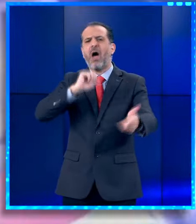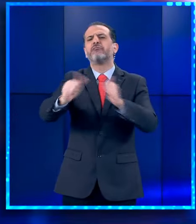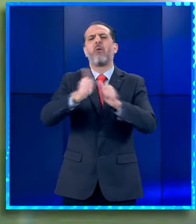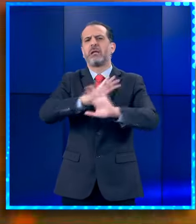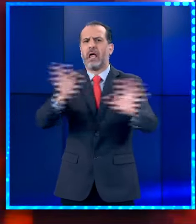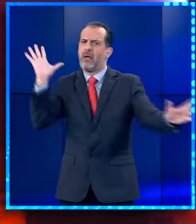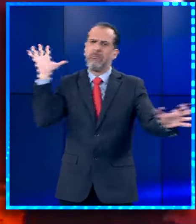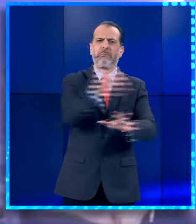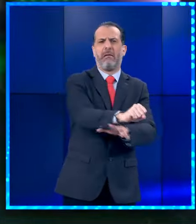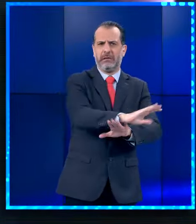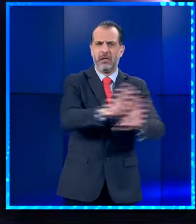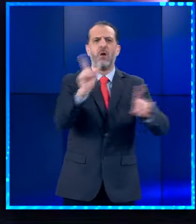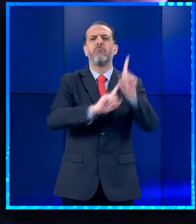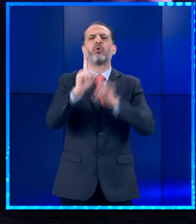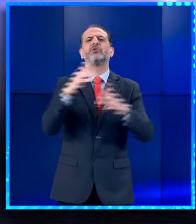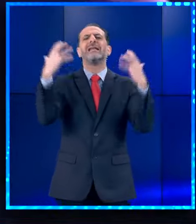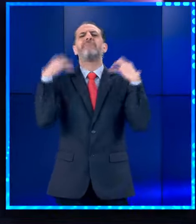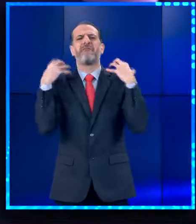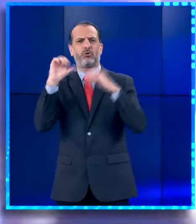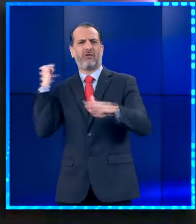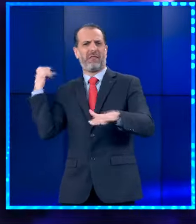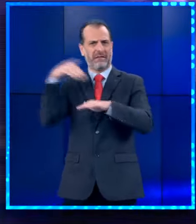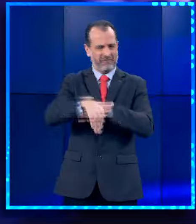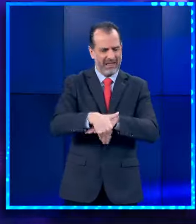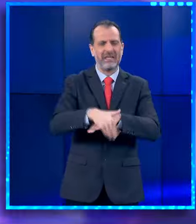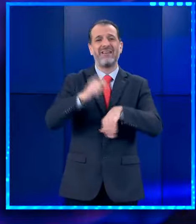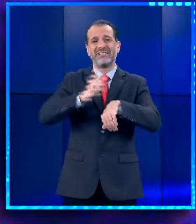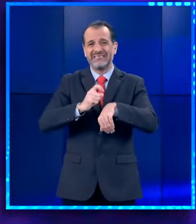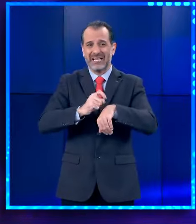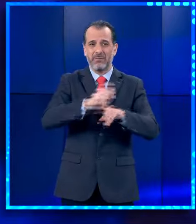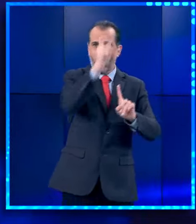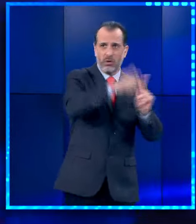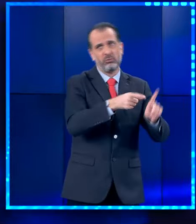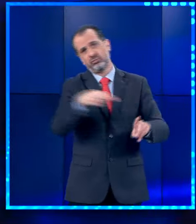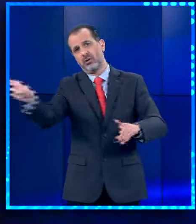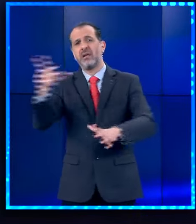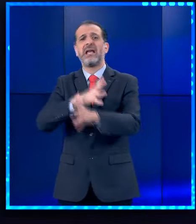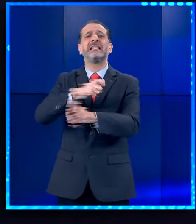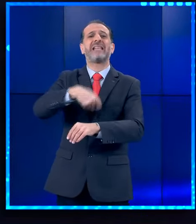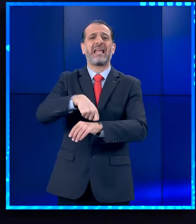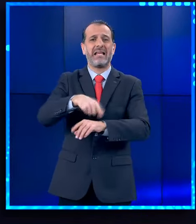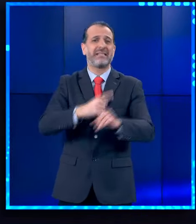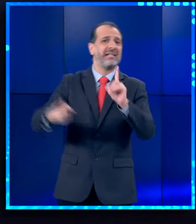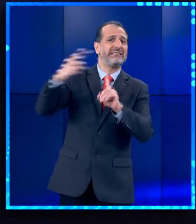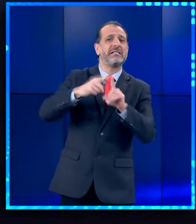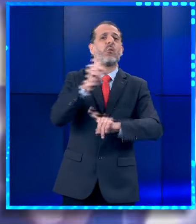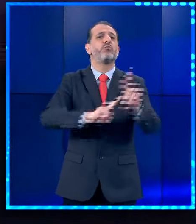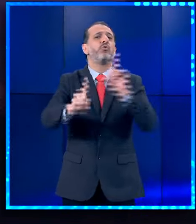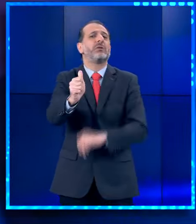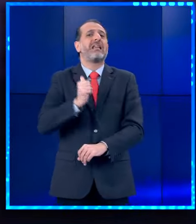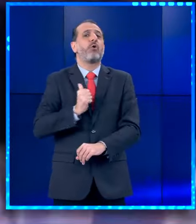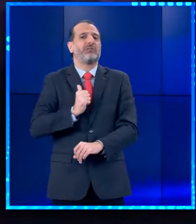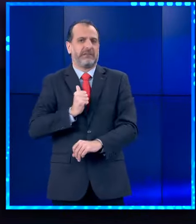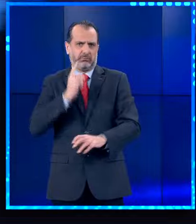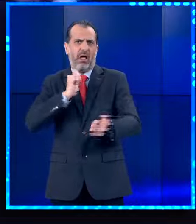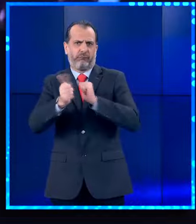αστυνομία. Είχαμε σύλληψη του υπεύθυνου του νοχτερινού μαγαζιού. Αυτή την ώρα μάλιστα οδηγείται και στον εισαγγελέα ενώ αναζητούνται και οι ιδιοκτήτες του κλαμπ στο πλαίσιο